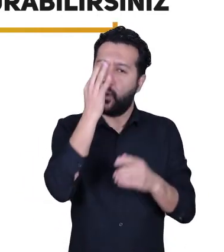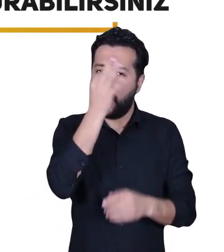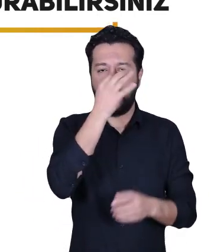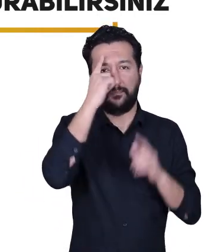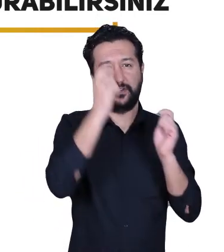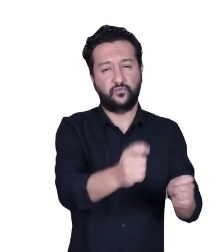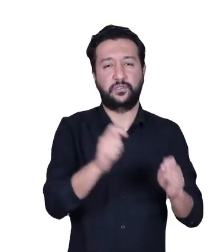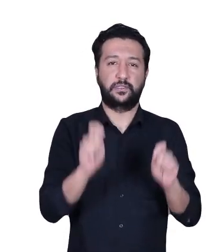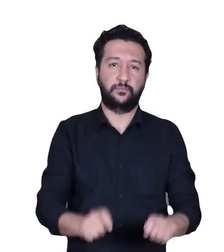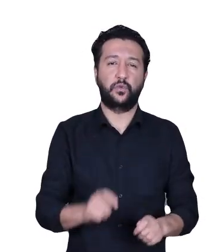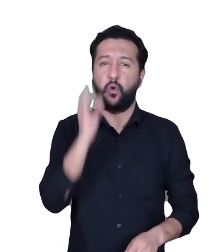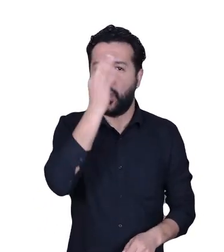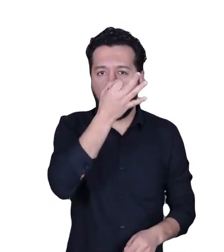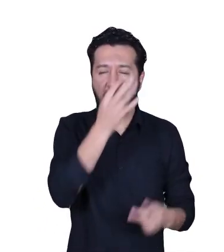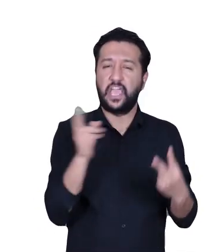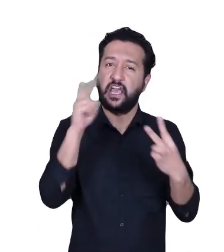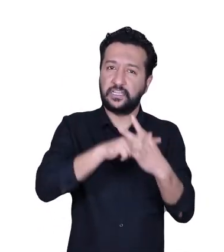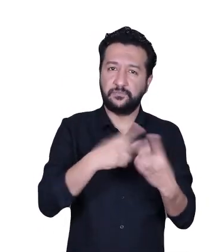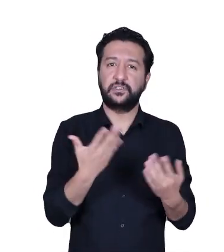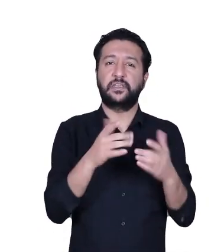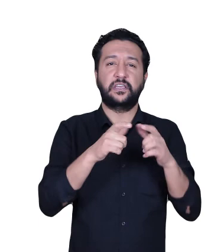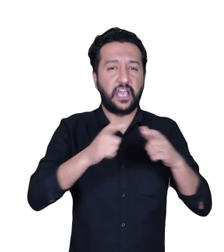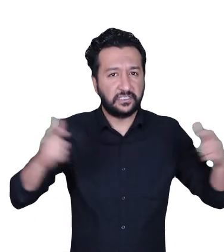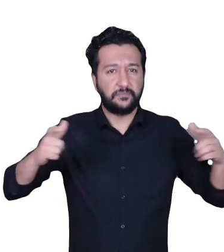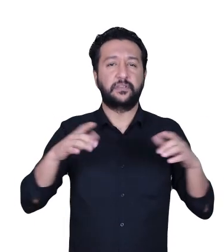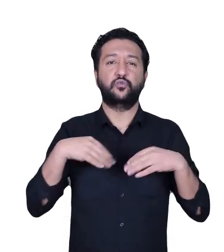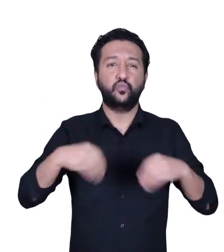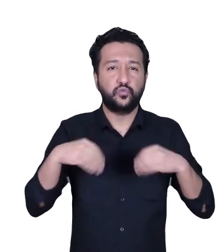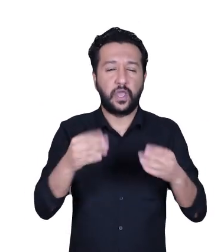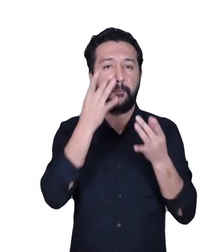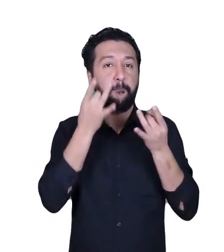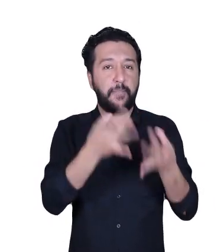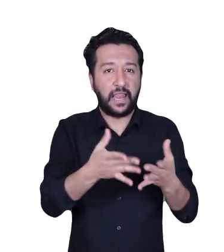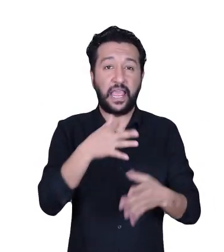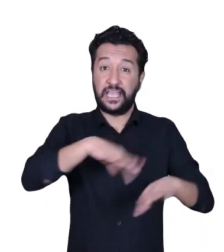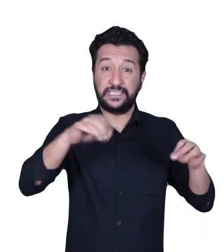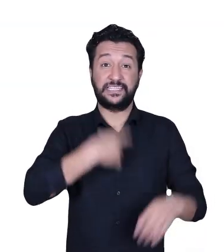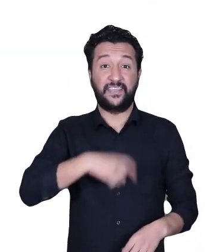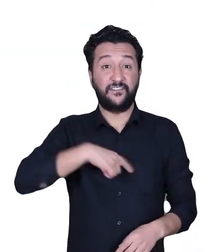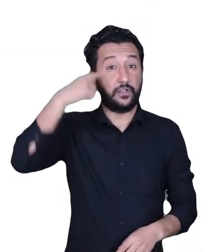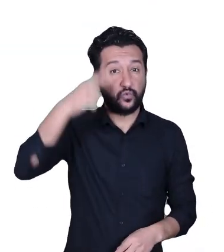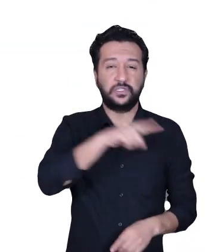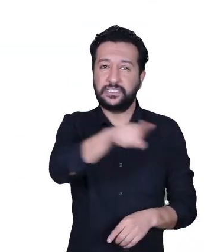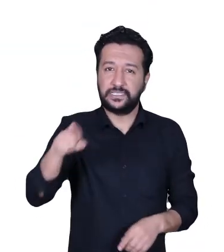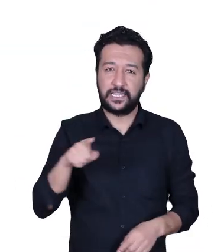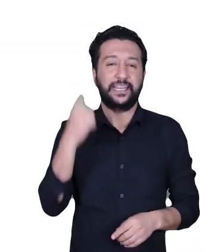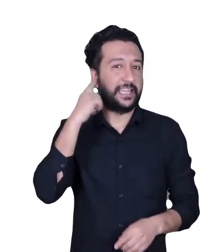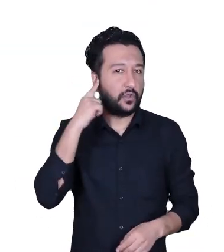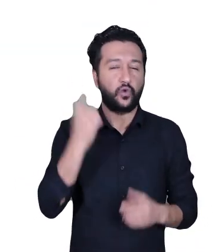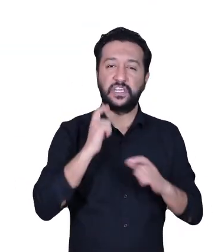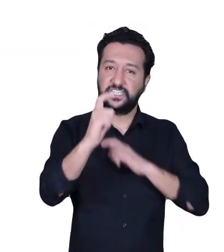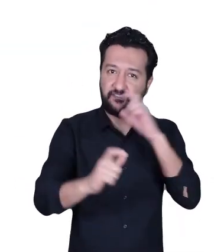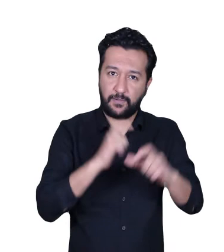kolayca başvurabilirsiniz. Kolay, katılımcı, kapsayıcı, esnek ve şeffaf yapısıyla Sivil Düşün, sizleri